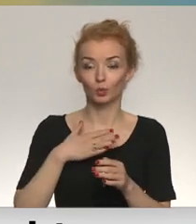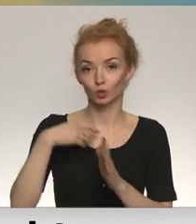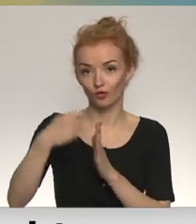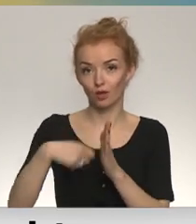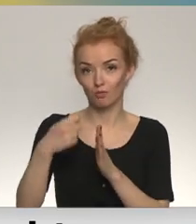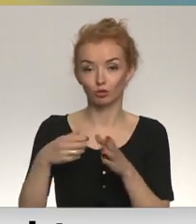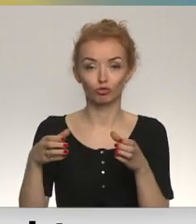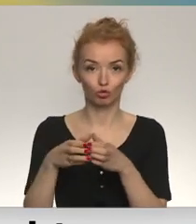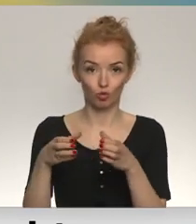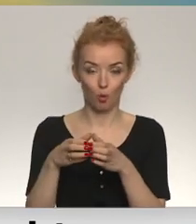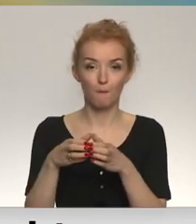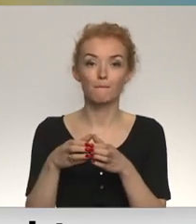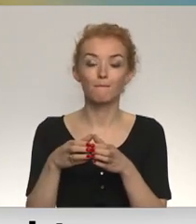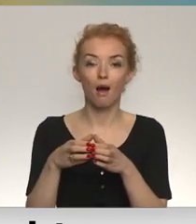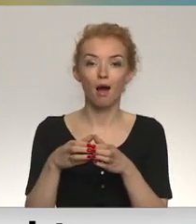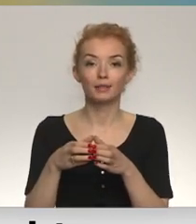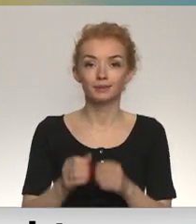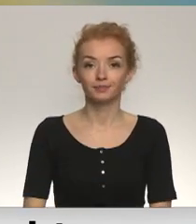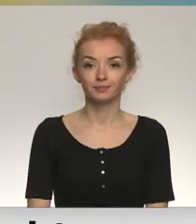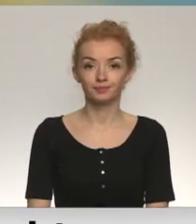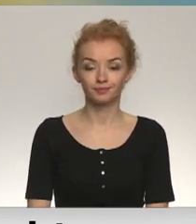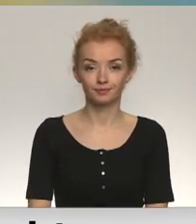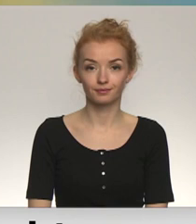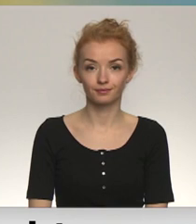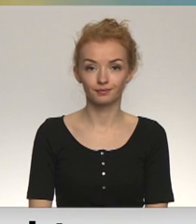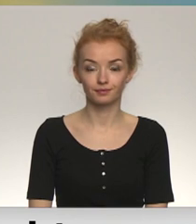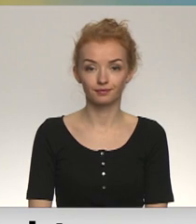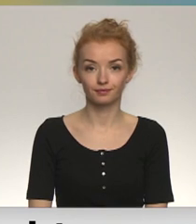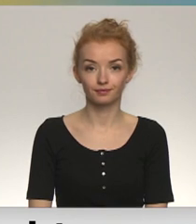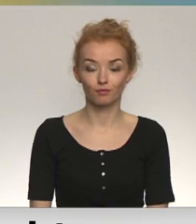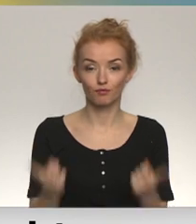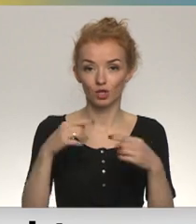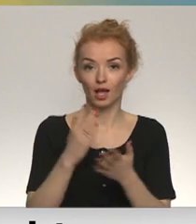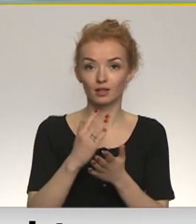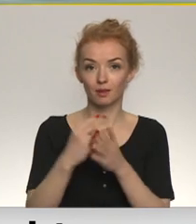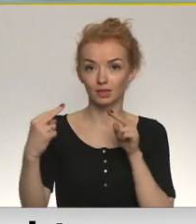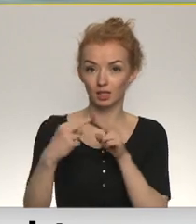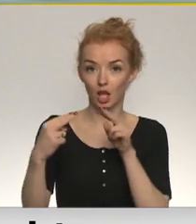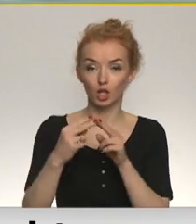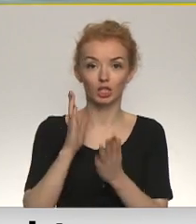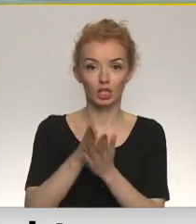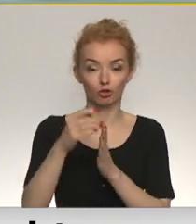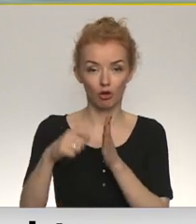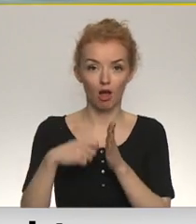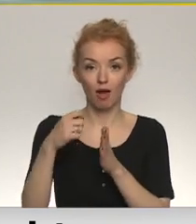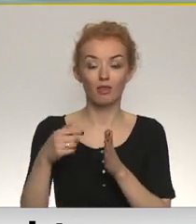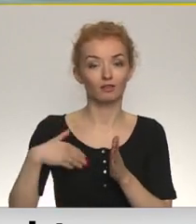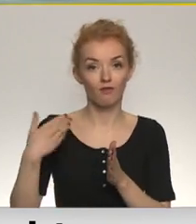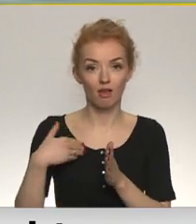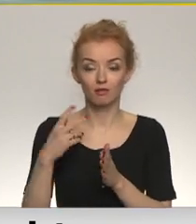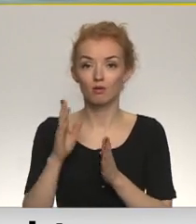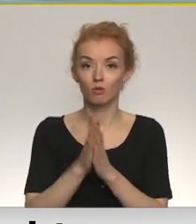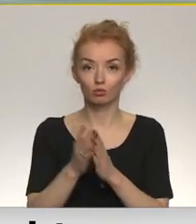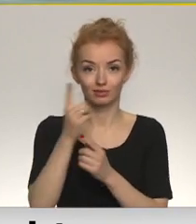žurnālis Gini Samoliņš un operatoris Aigars Koveļevis, kas ar Gini turi esam pat labi man sazinājušies tieši raidē. Sveicināts, Gini ziņo, kā tad